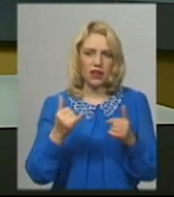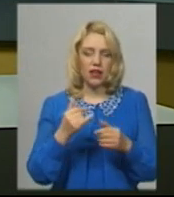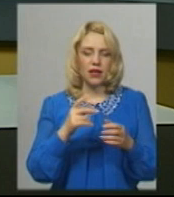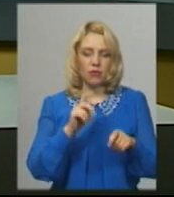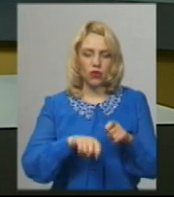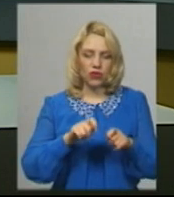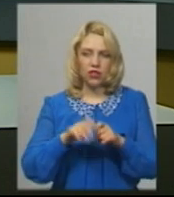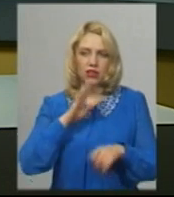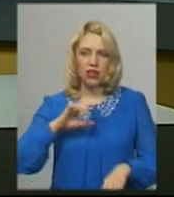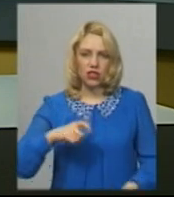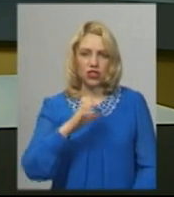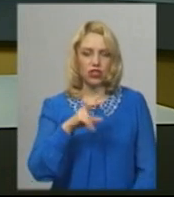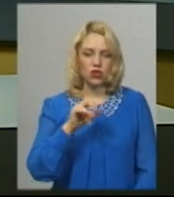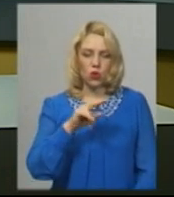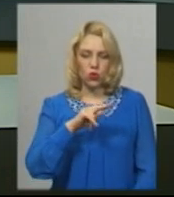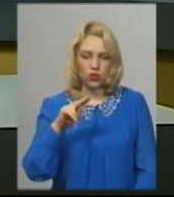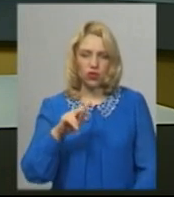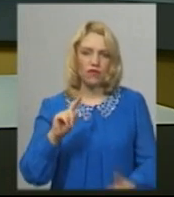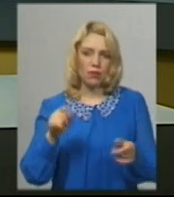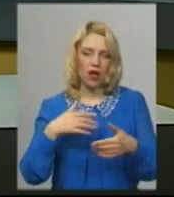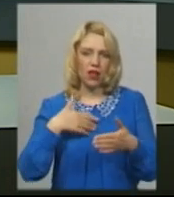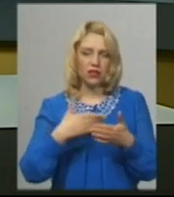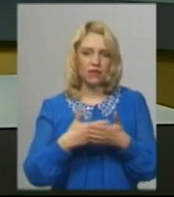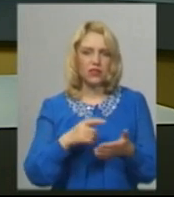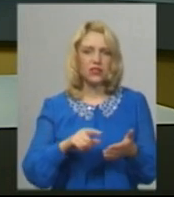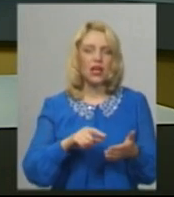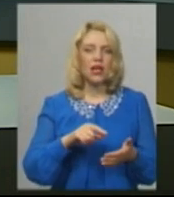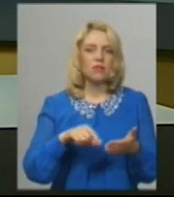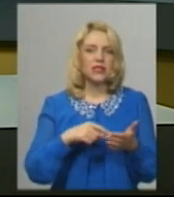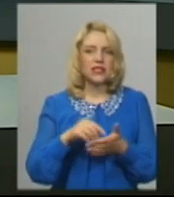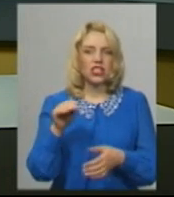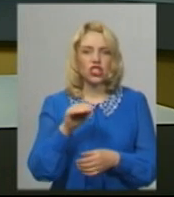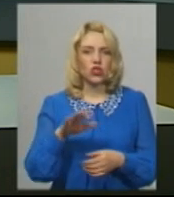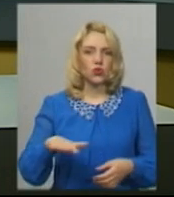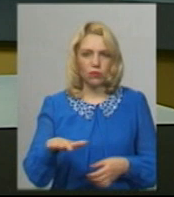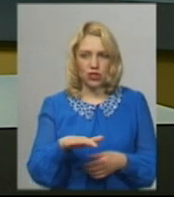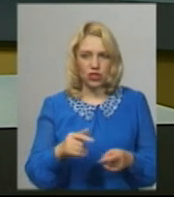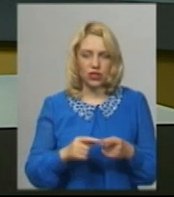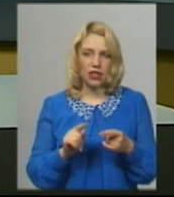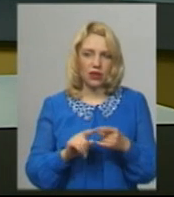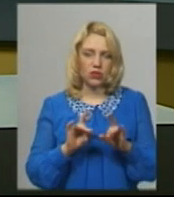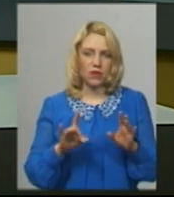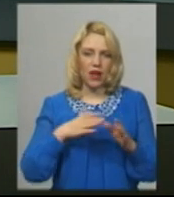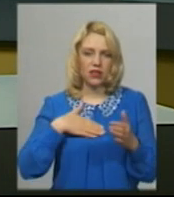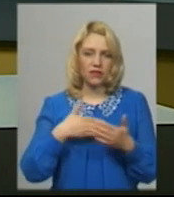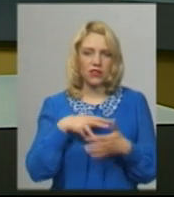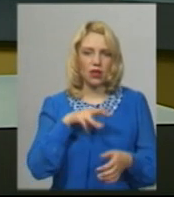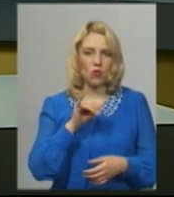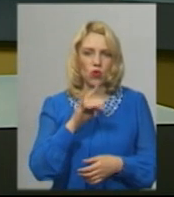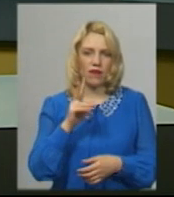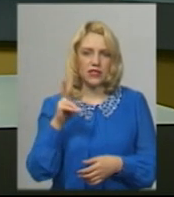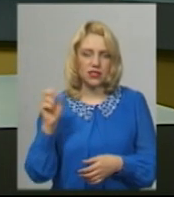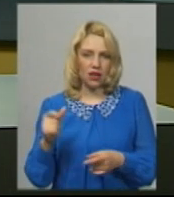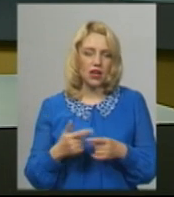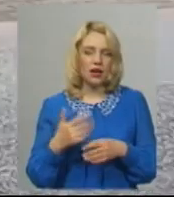активісти Житомирщини, де ці річки протікають. Про це розповіла одна із протестувальниць Анна Муравська. За її словами, близько